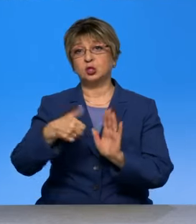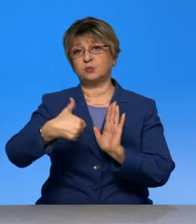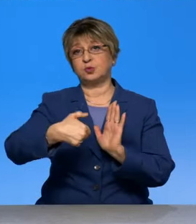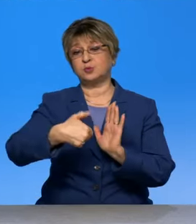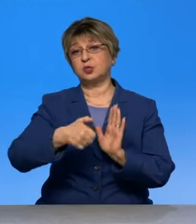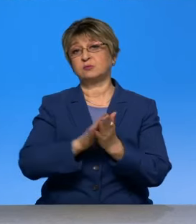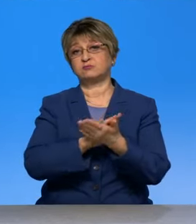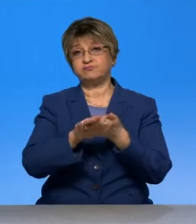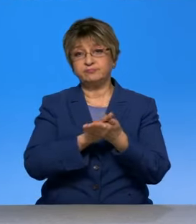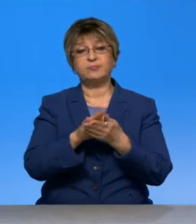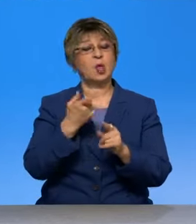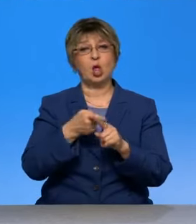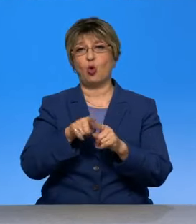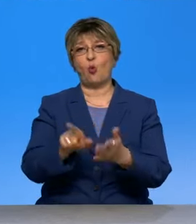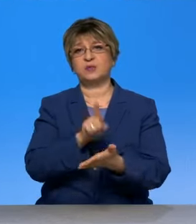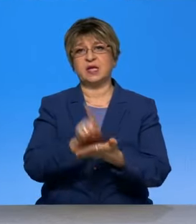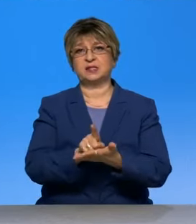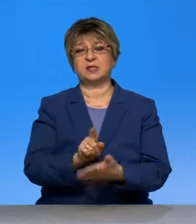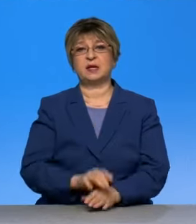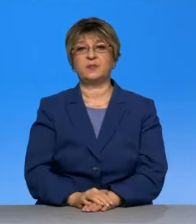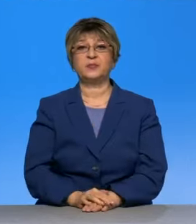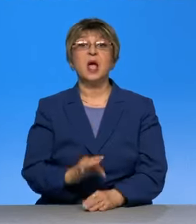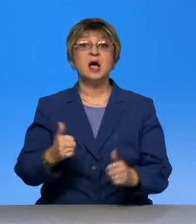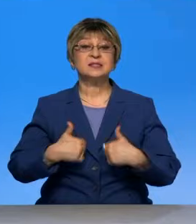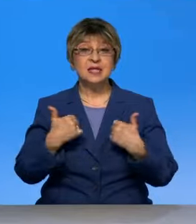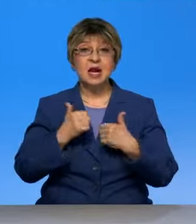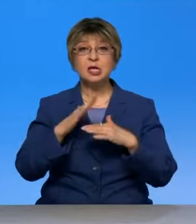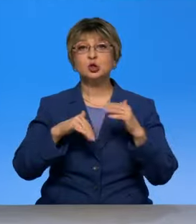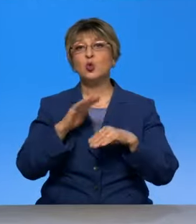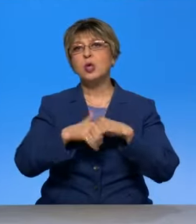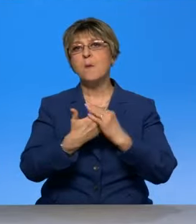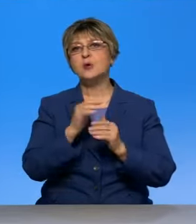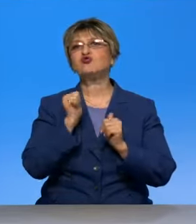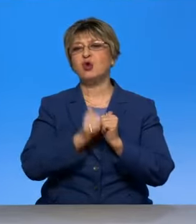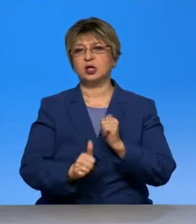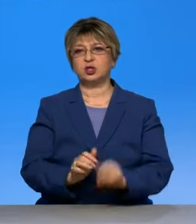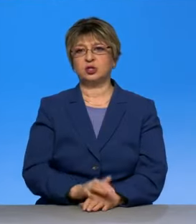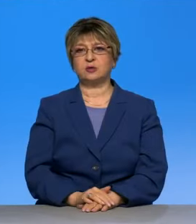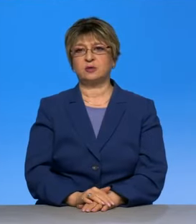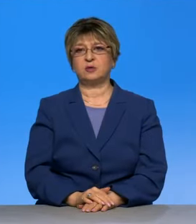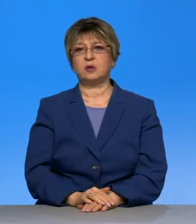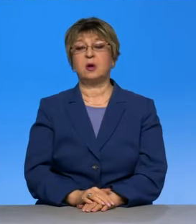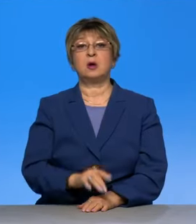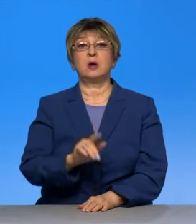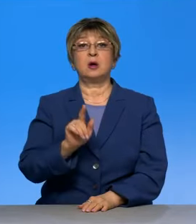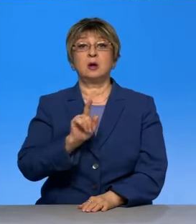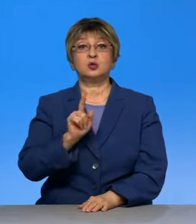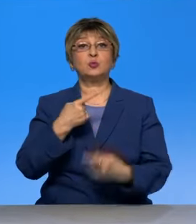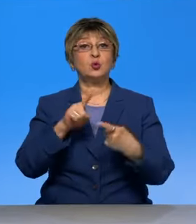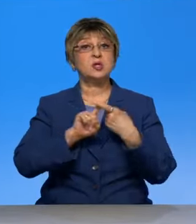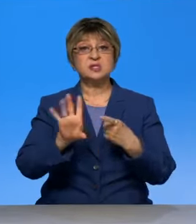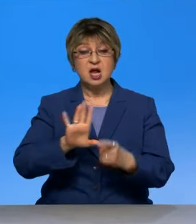обязательно. И стараюсь руки мыть чаще. Когда заболеете, вам чаще маску, чтобы других не заражать.